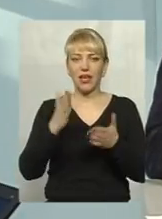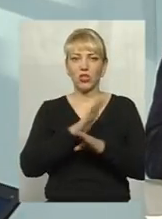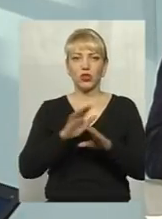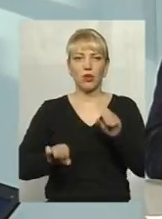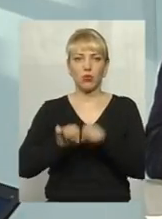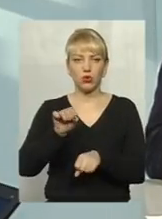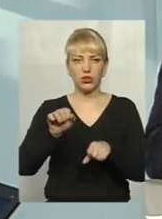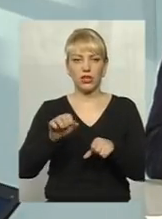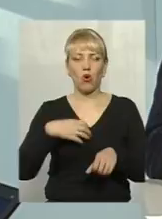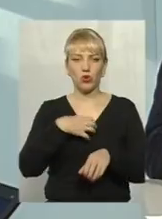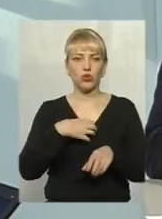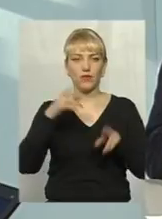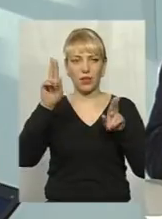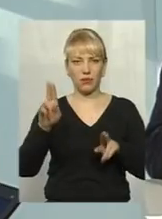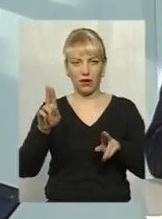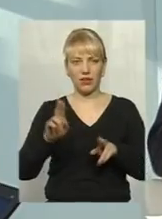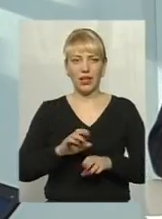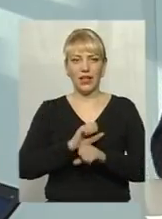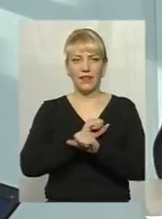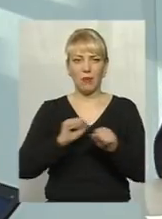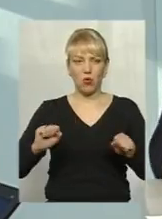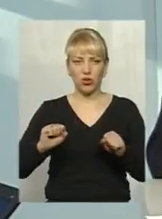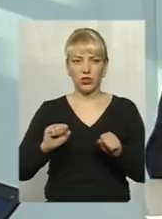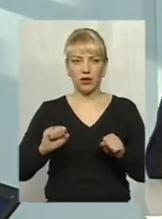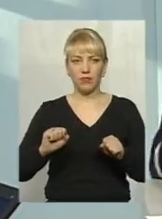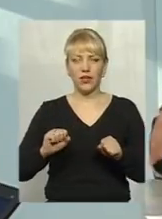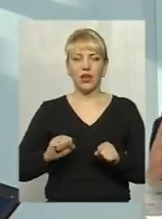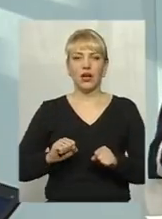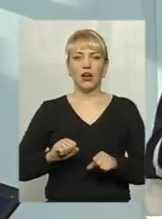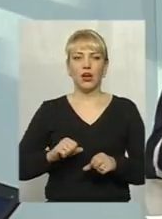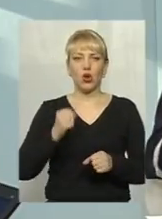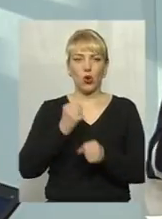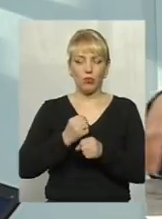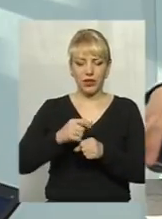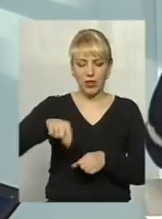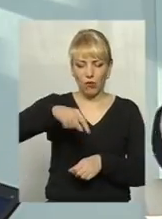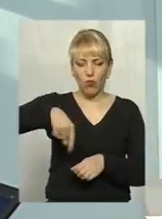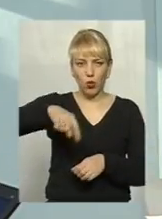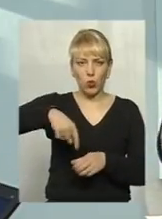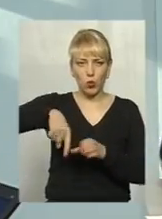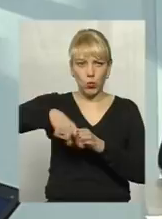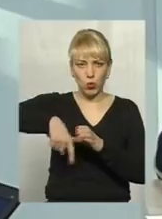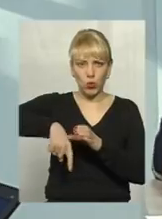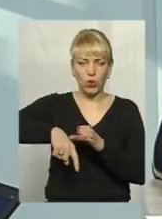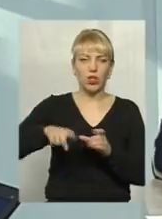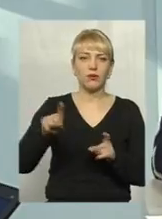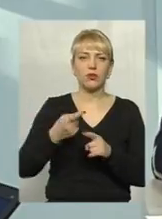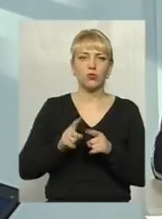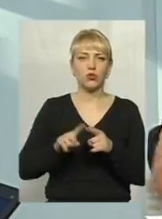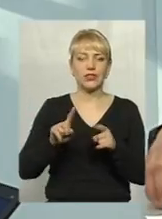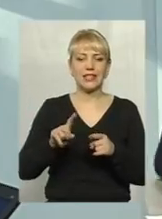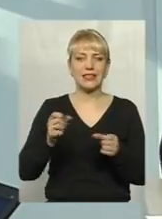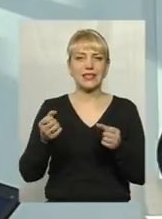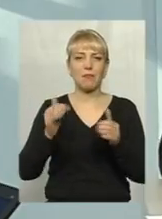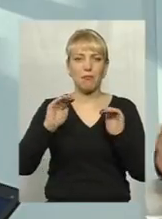тих правил, основних, яких треба дотриматися. В жодному разі не можна прорубувати дуже багато лунок одна біля однієї, тому що це зменшує міцність